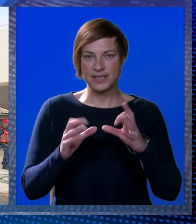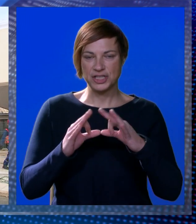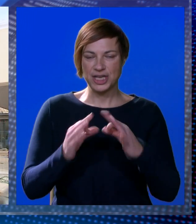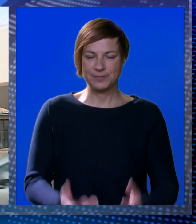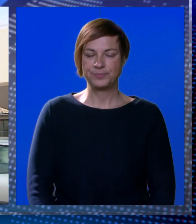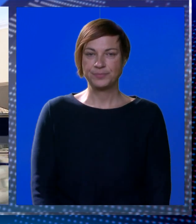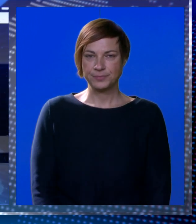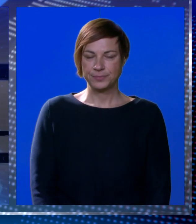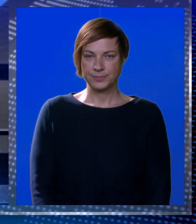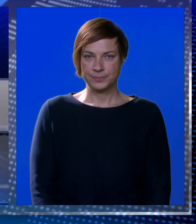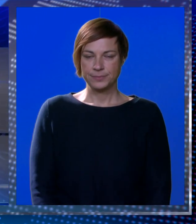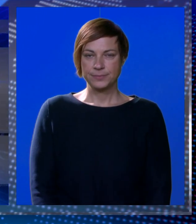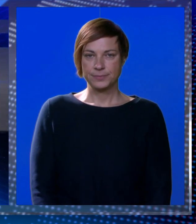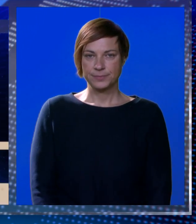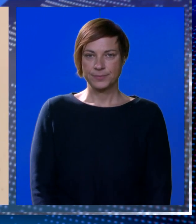Stjepana Radića.